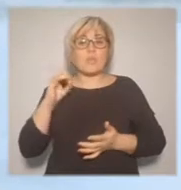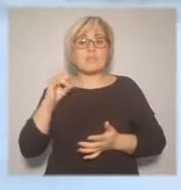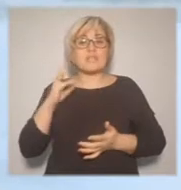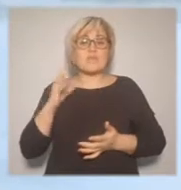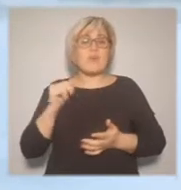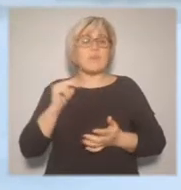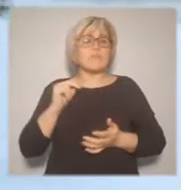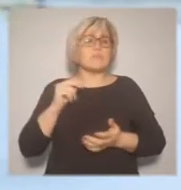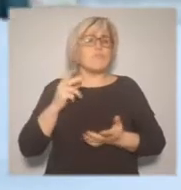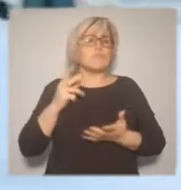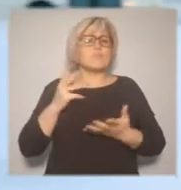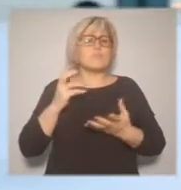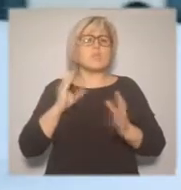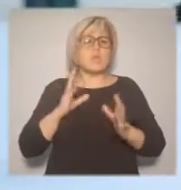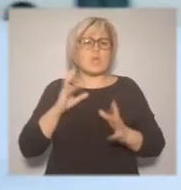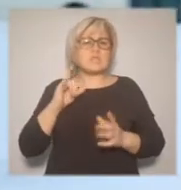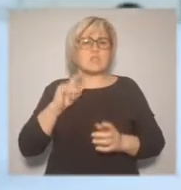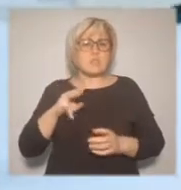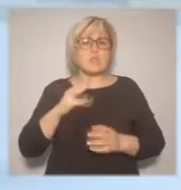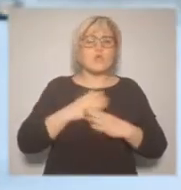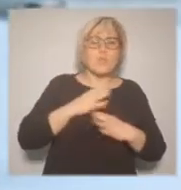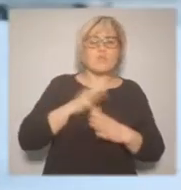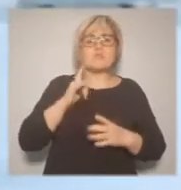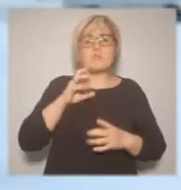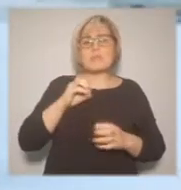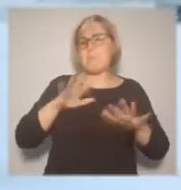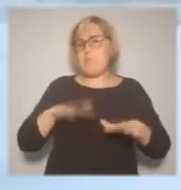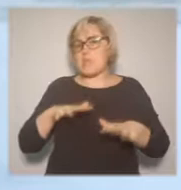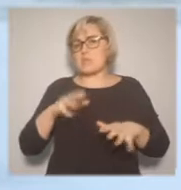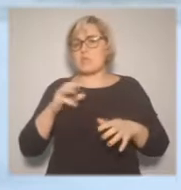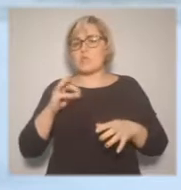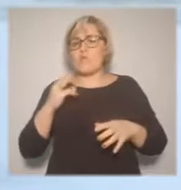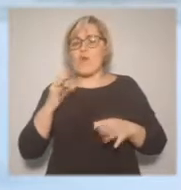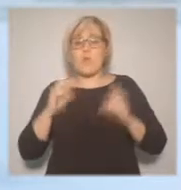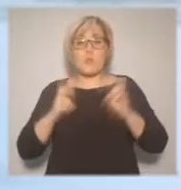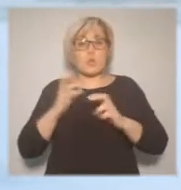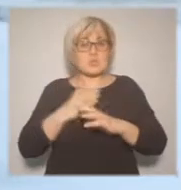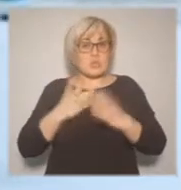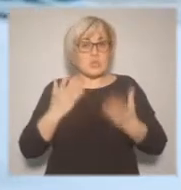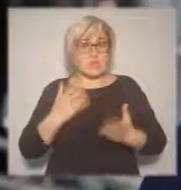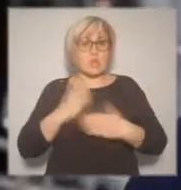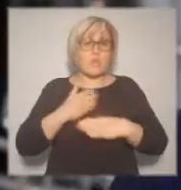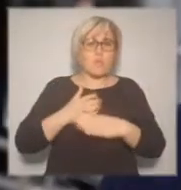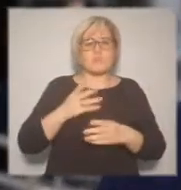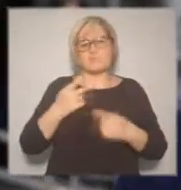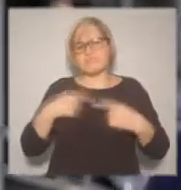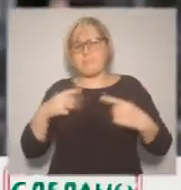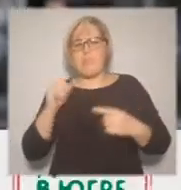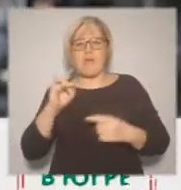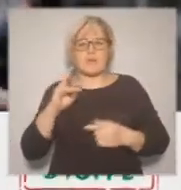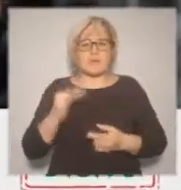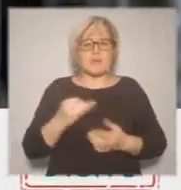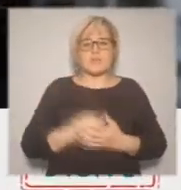в установлении правильной розничной цены, помощь в упаковке товара. Когда возникла